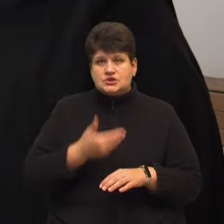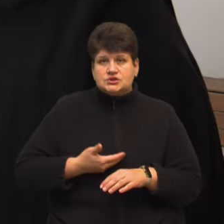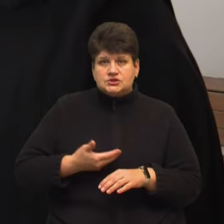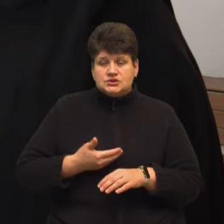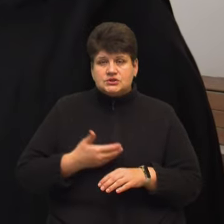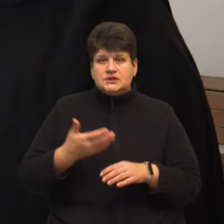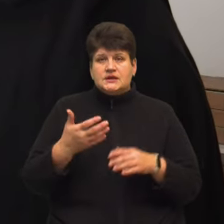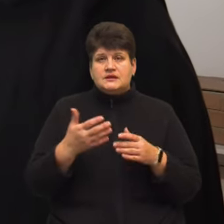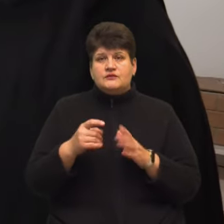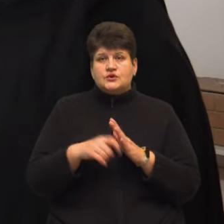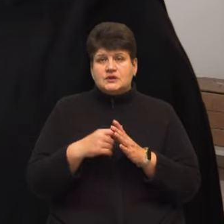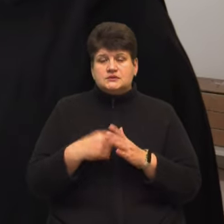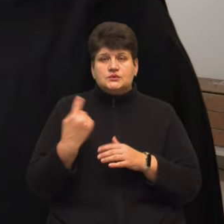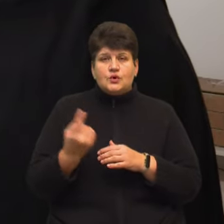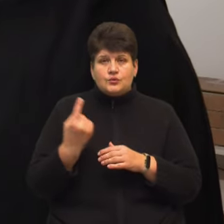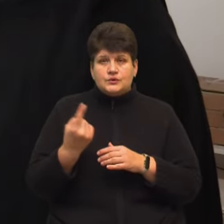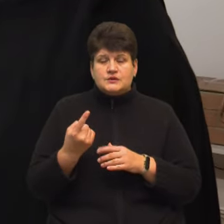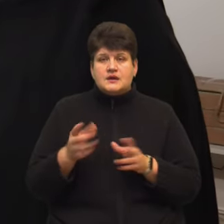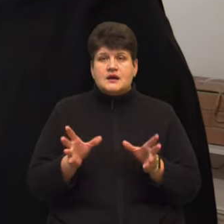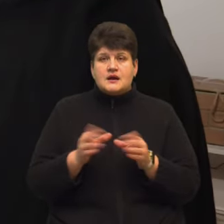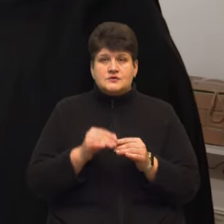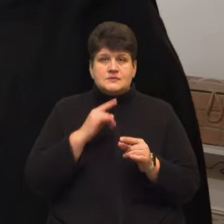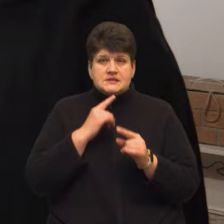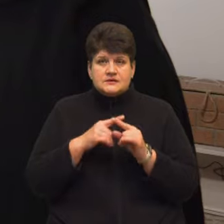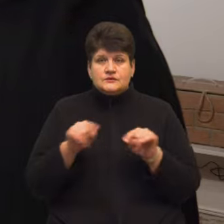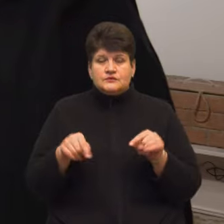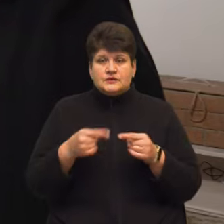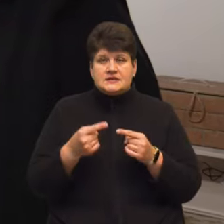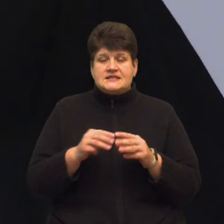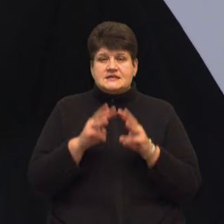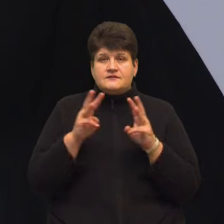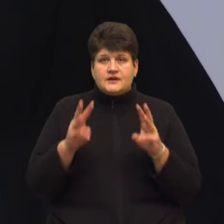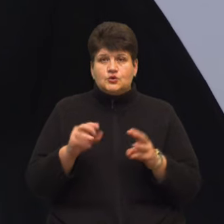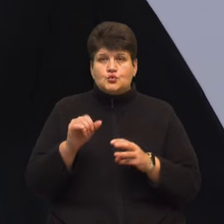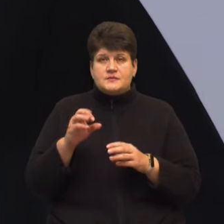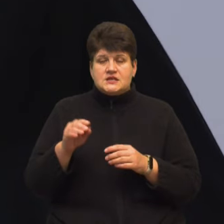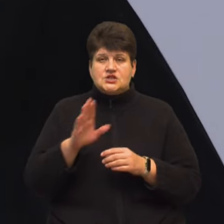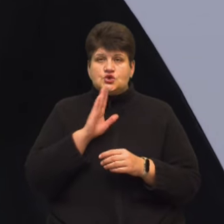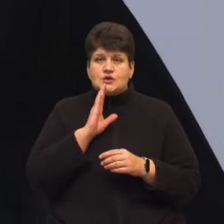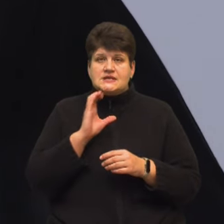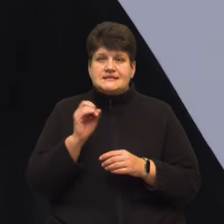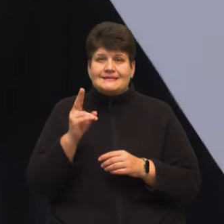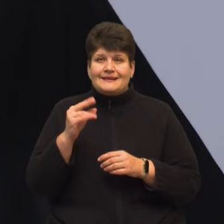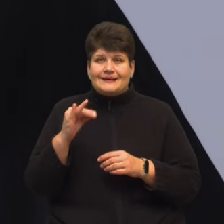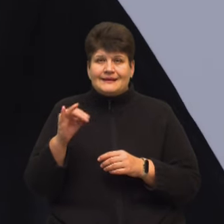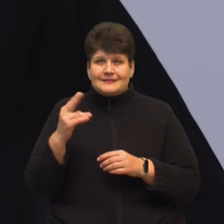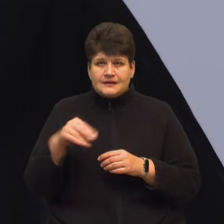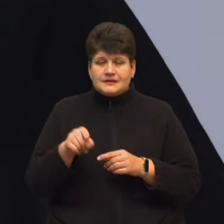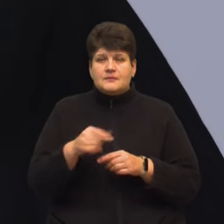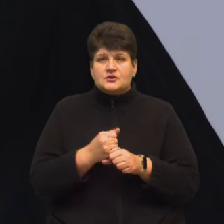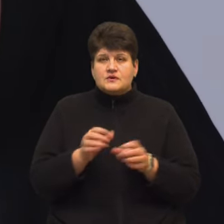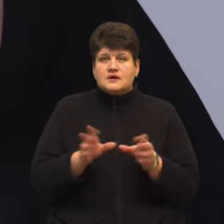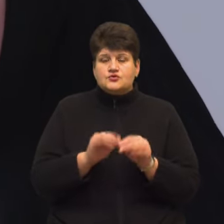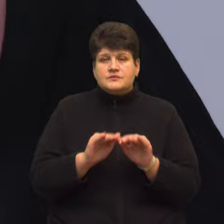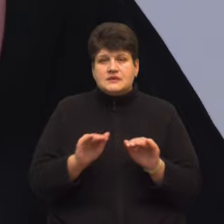Многопіллі на Донеччині, де разом із сестрами заснували Святоуспенський жіночий скид. Там працювала з дітьми та молоддю. П'ять